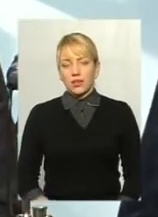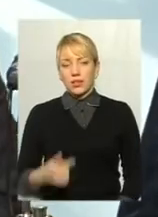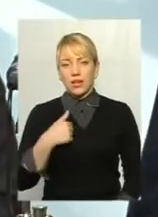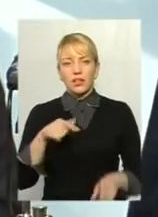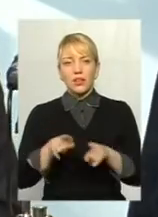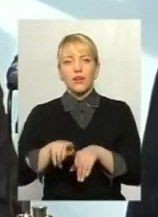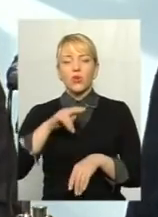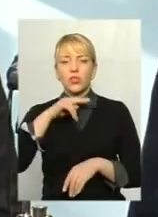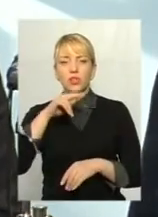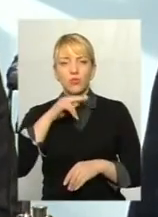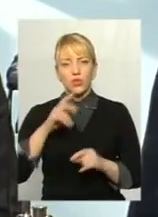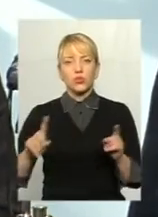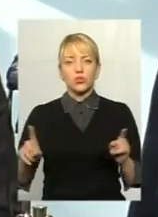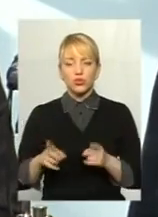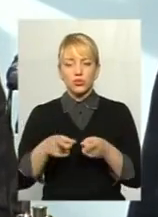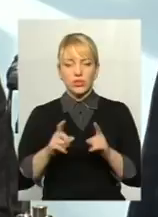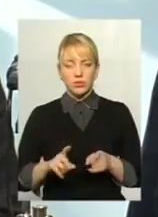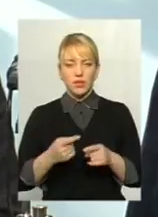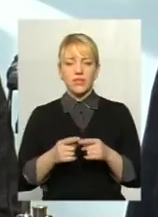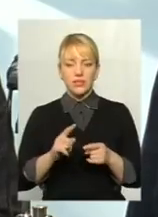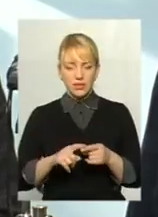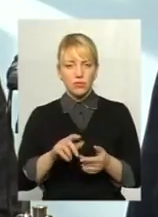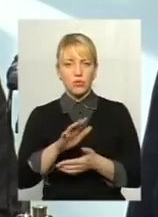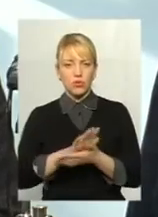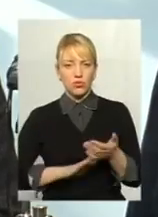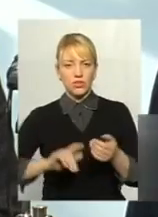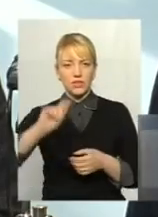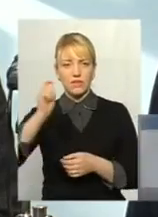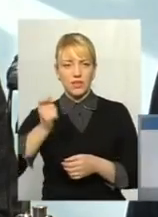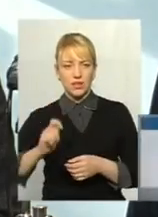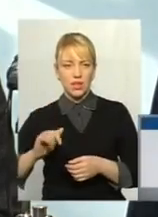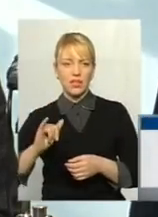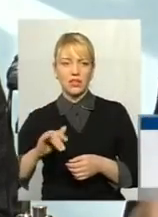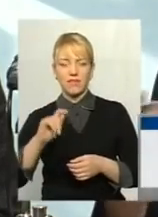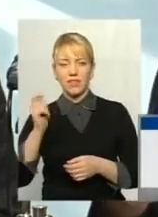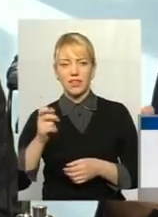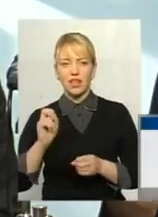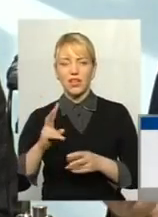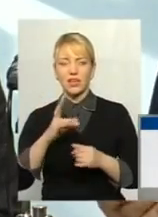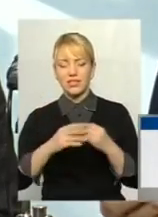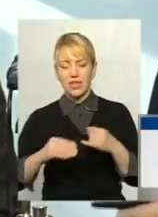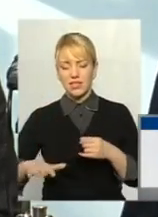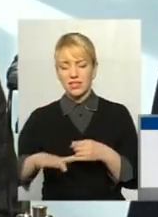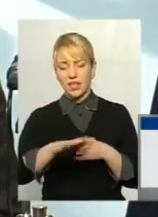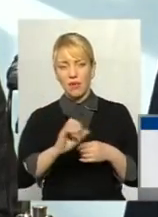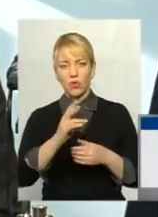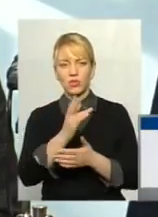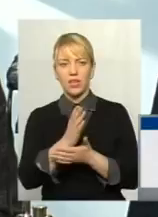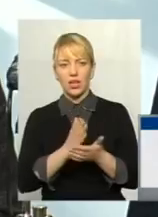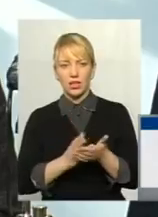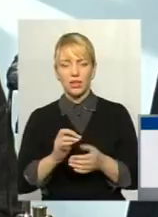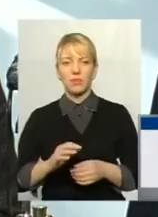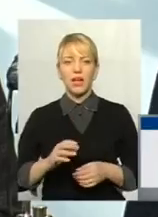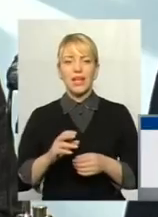зауважу, що справді це йде війна, тільки війна йде так, як і раніше за землю і за хліб, і за